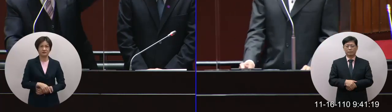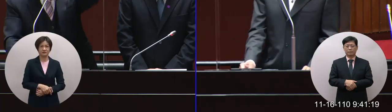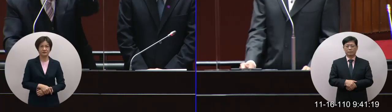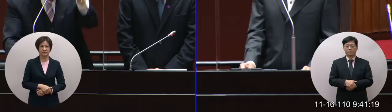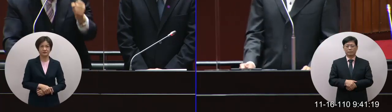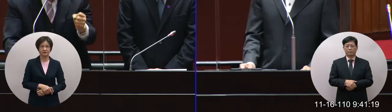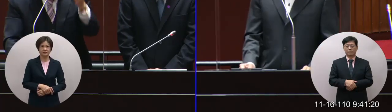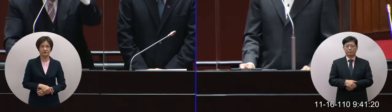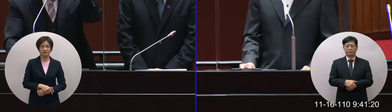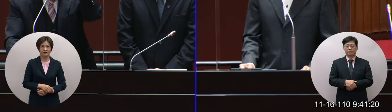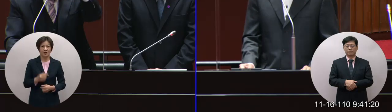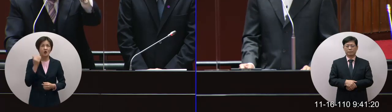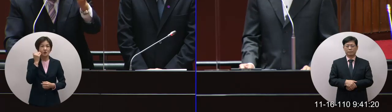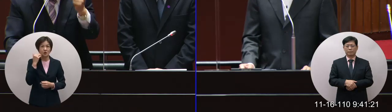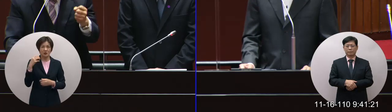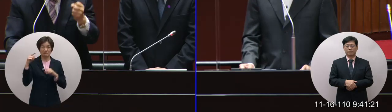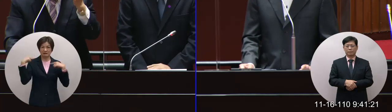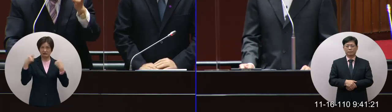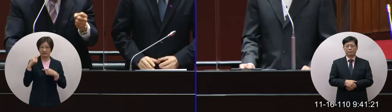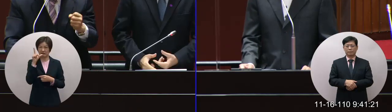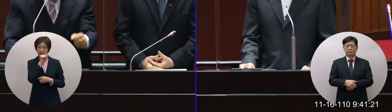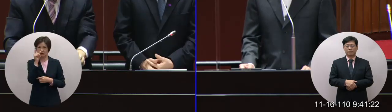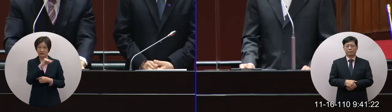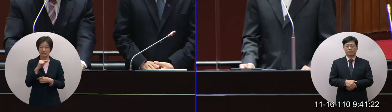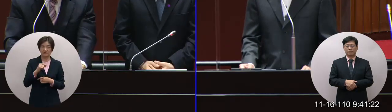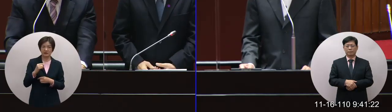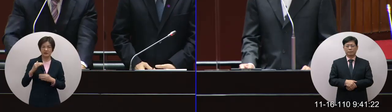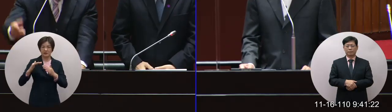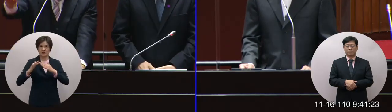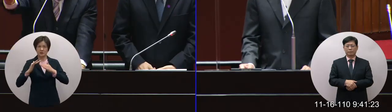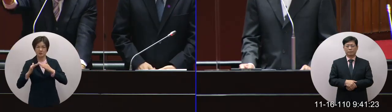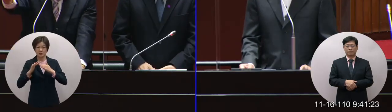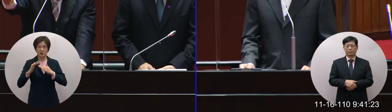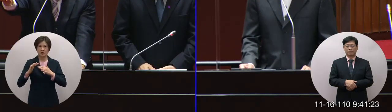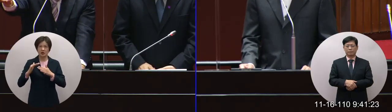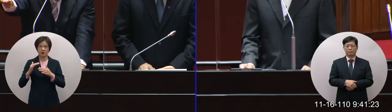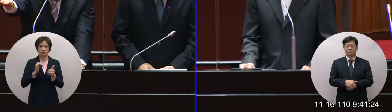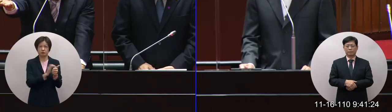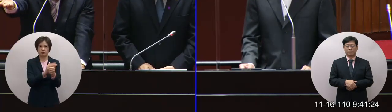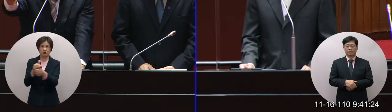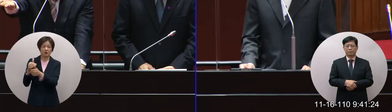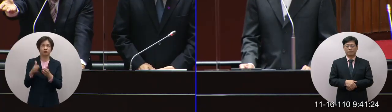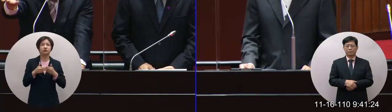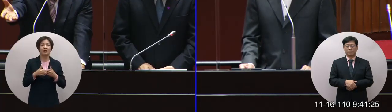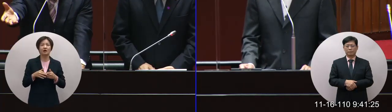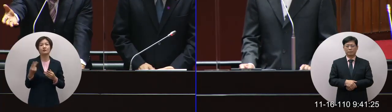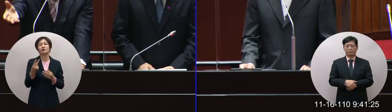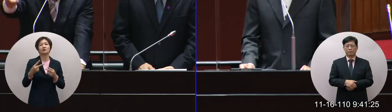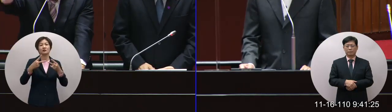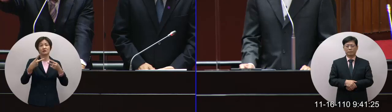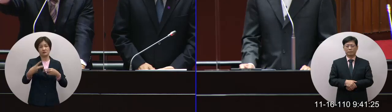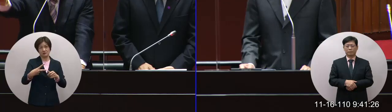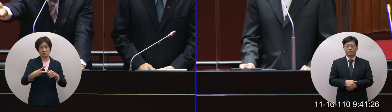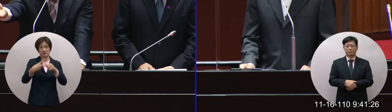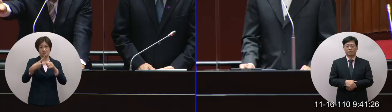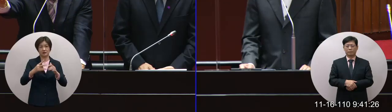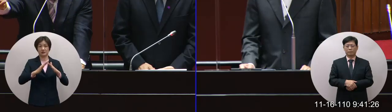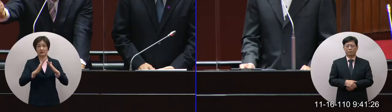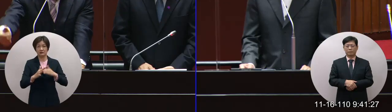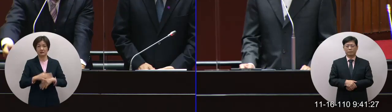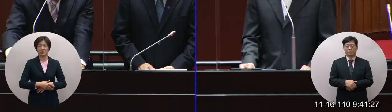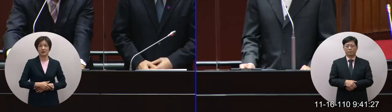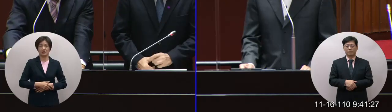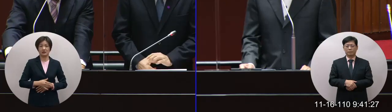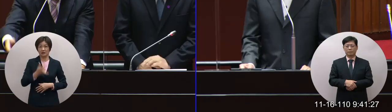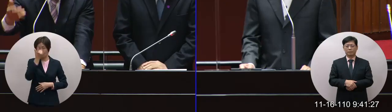因為數之武力一直以為武力可以征服世界的那二戰前那納粹也好日本